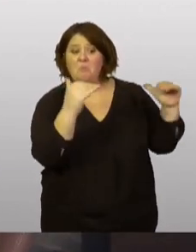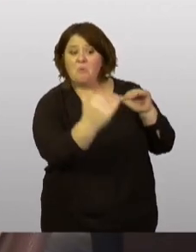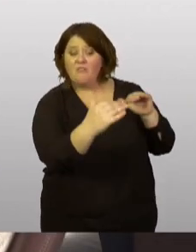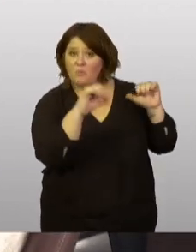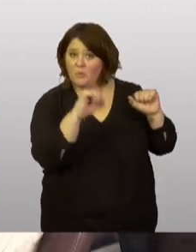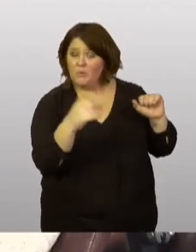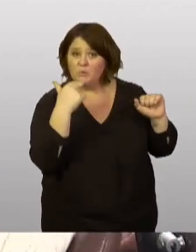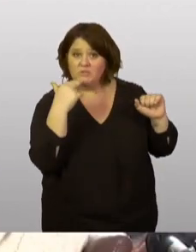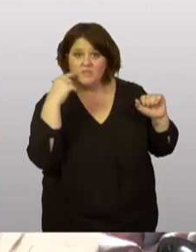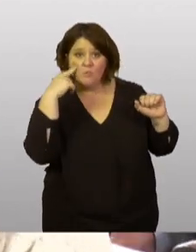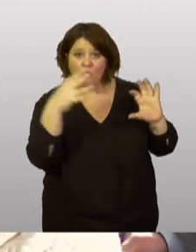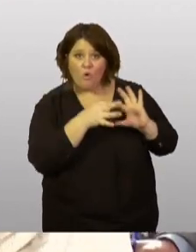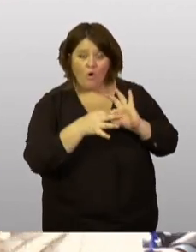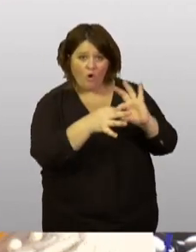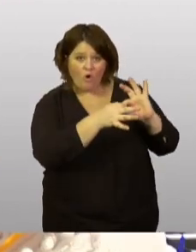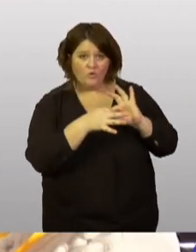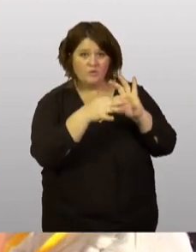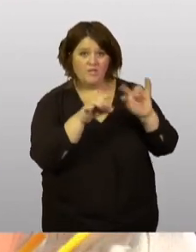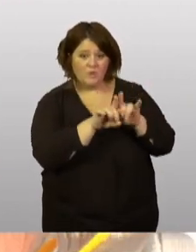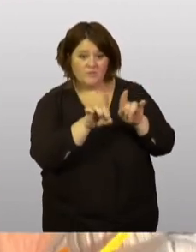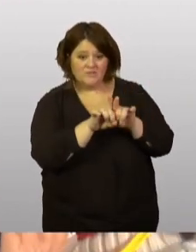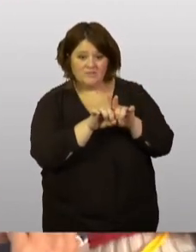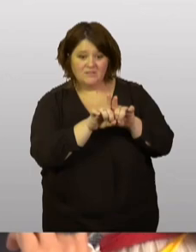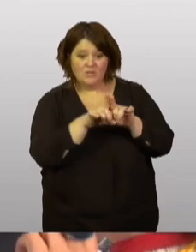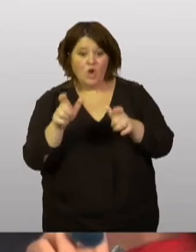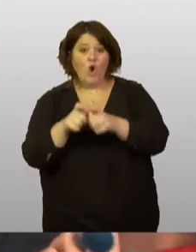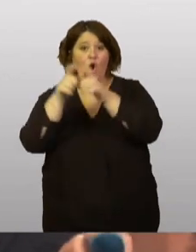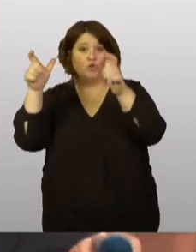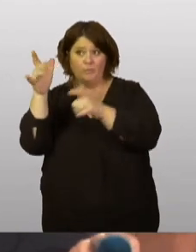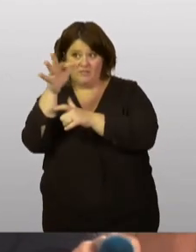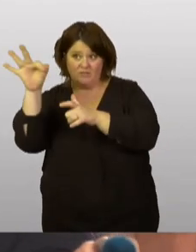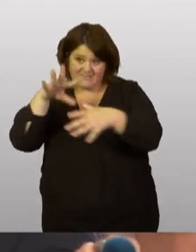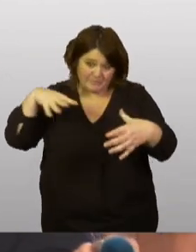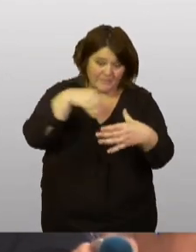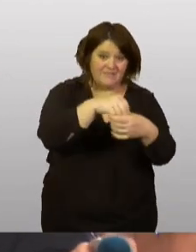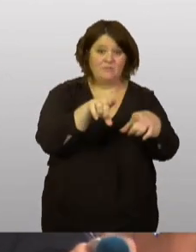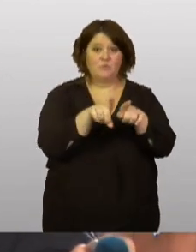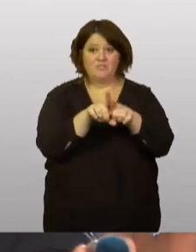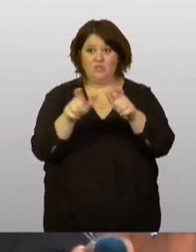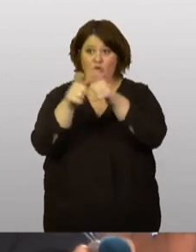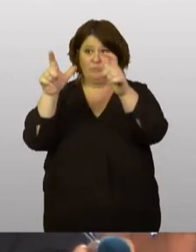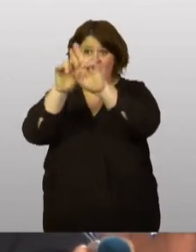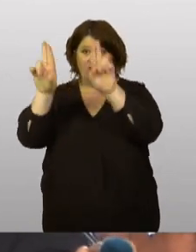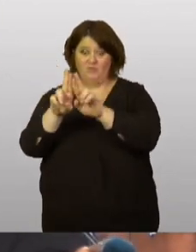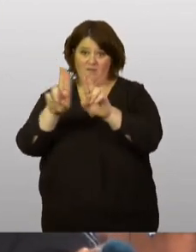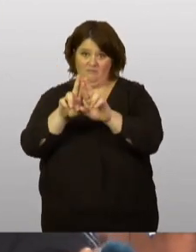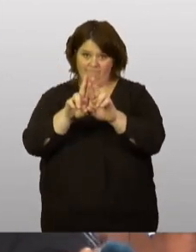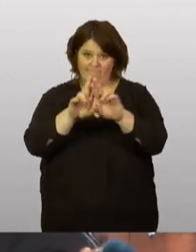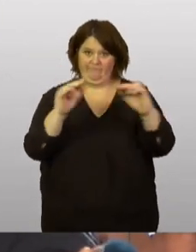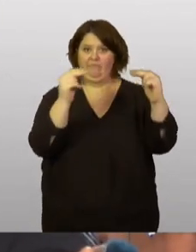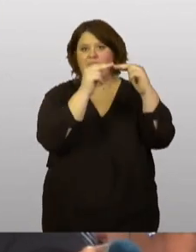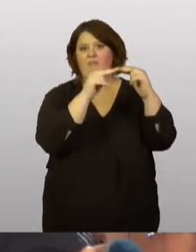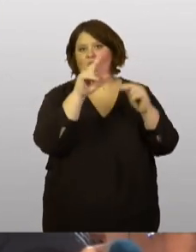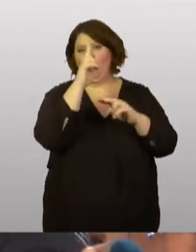être utilisée pour coordonner l'implication des entreprises françaises et internationales au niveau européen ? Pour bien